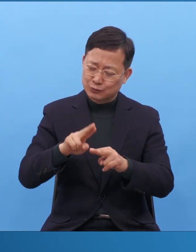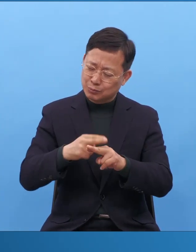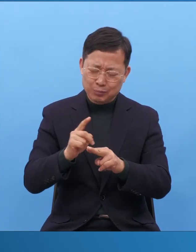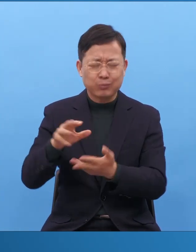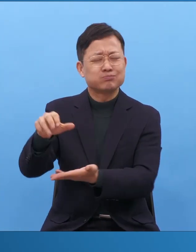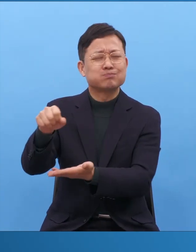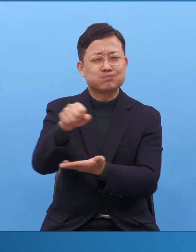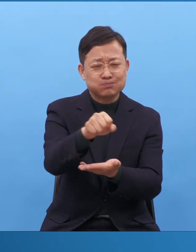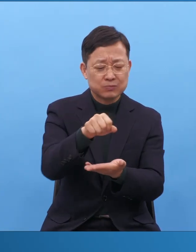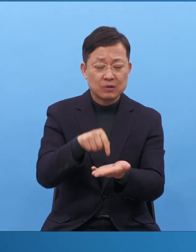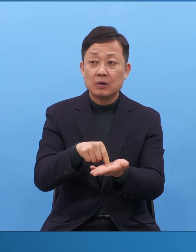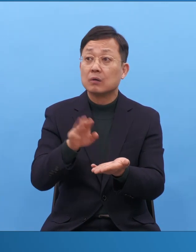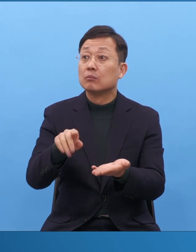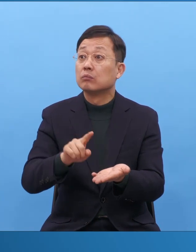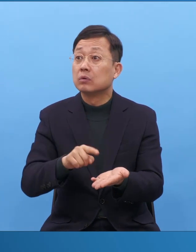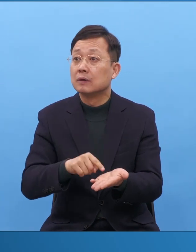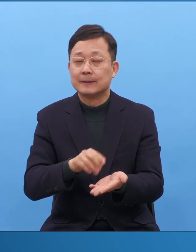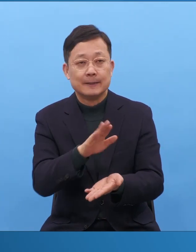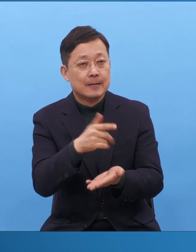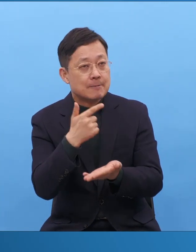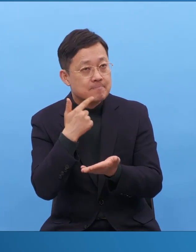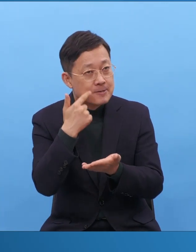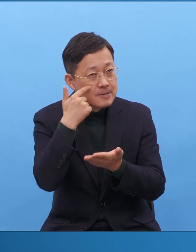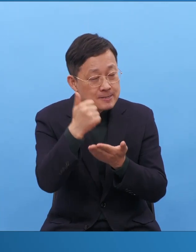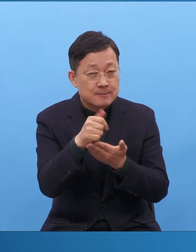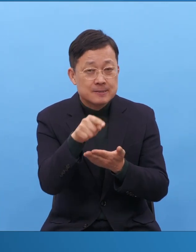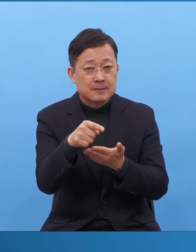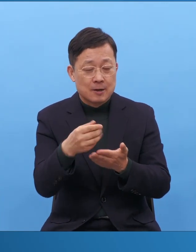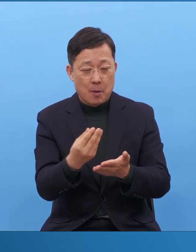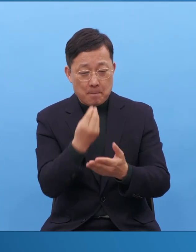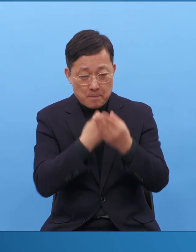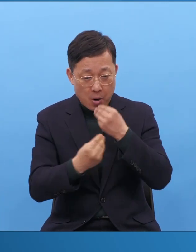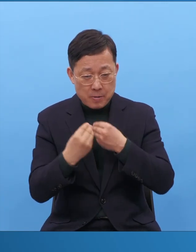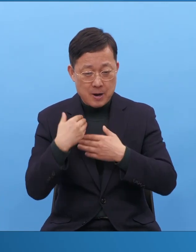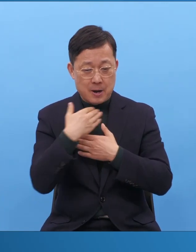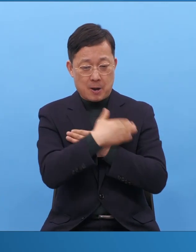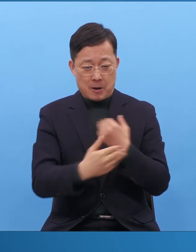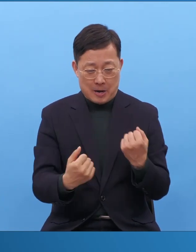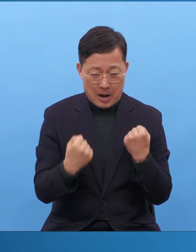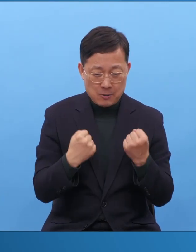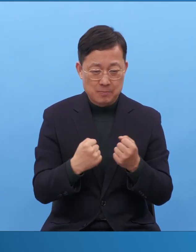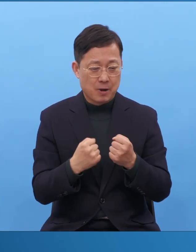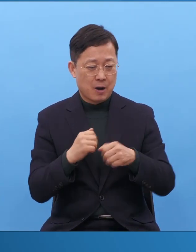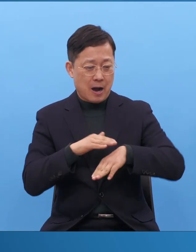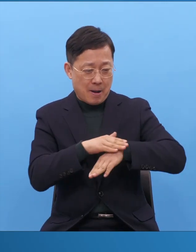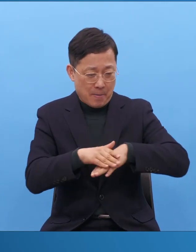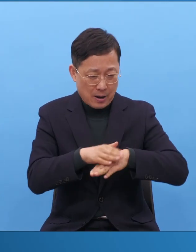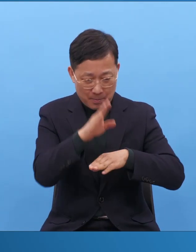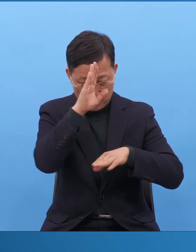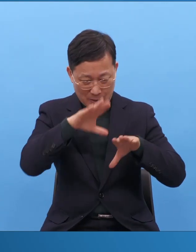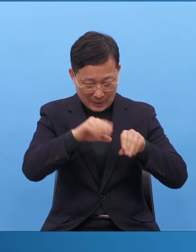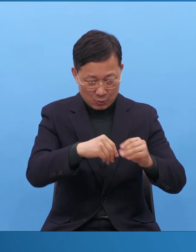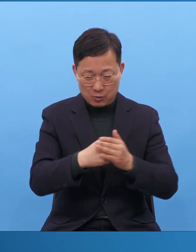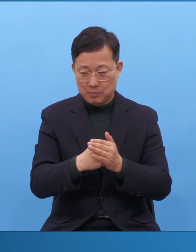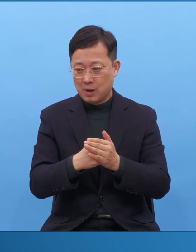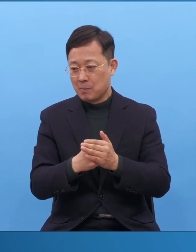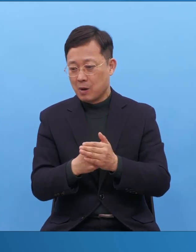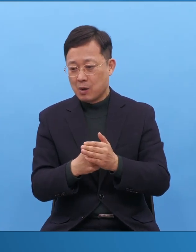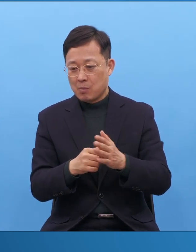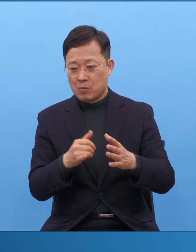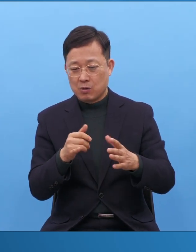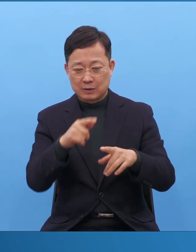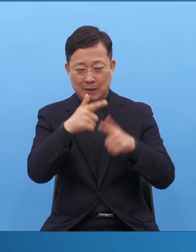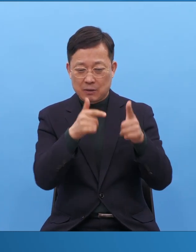이거 뭡니까 했더니 이거는 몸을 살리는 기라 어디든지 바르면 낫고 나무에도 물 주면